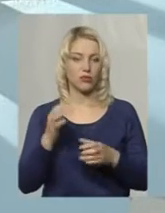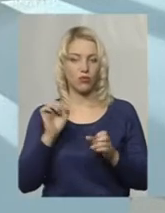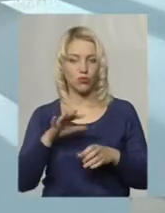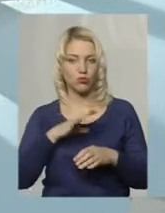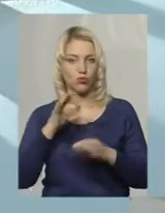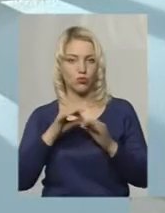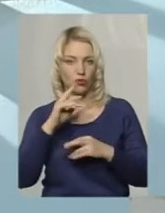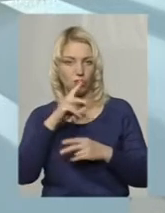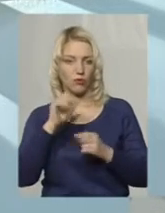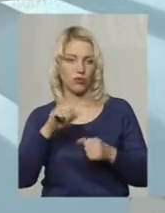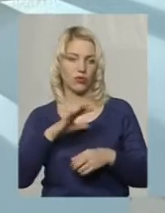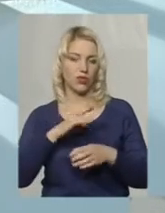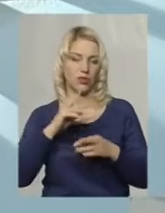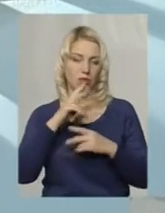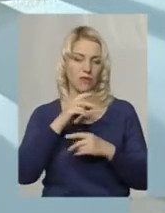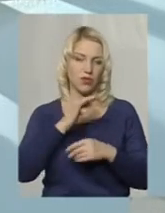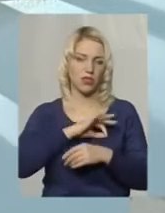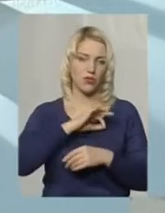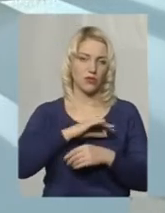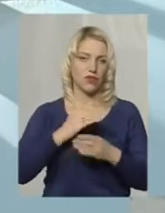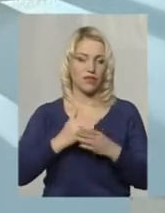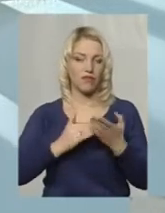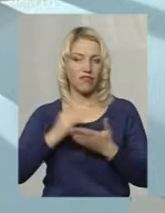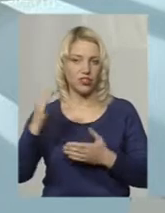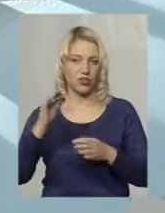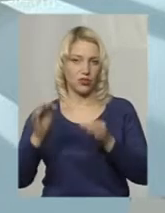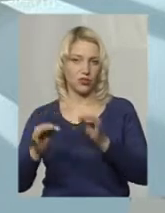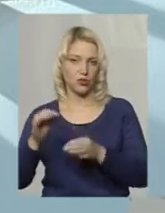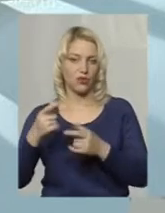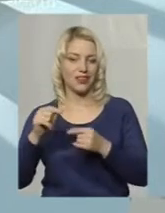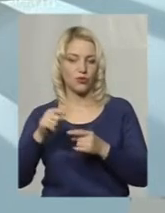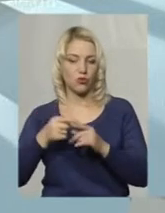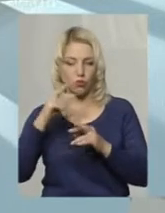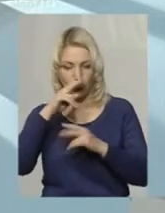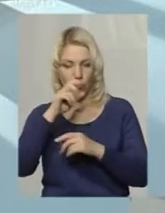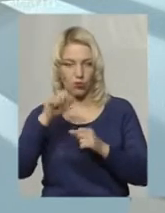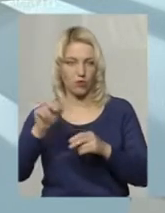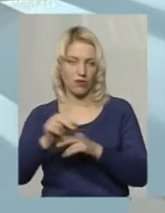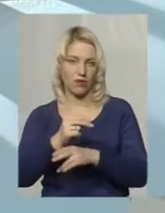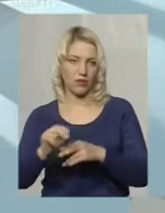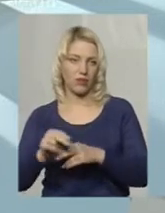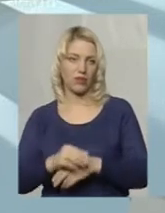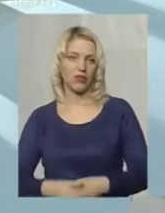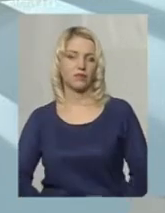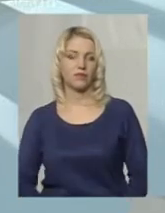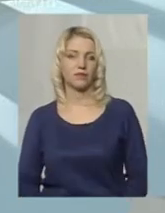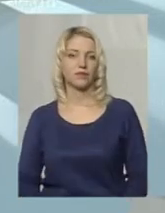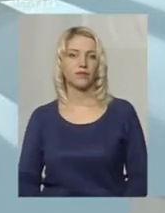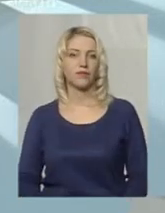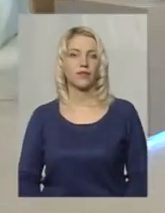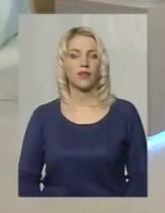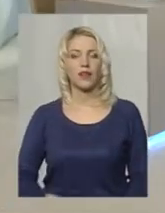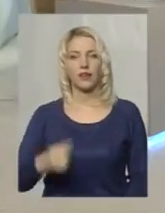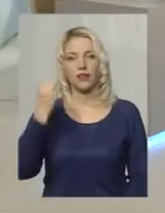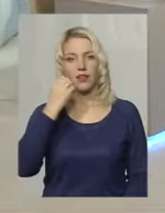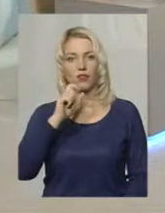бути, і дійсно десь неправильне застосування. Є вищі інстанції, де цю помилку можна виправити. Я вам дякую за